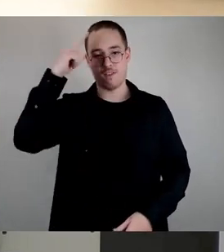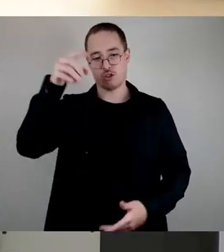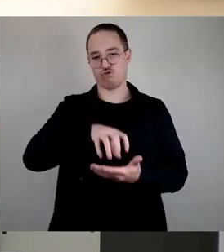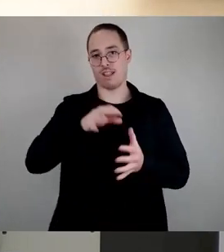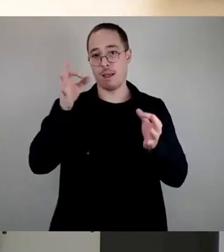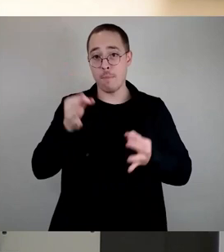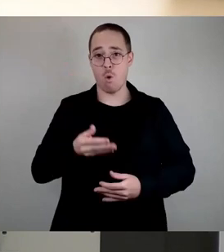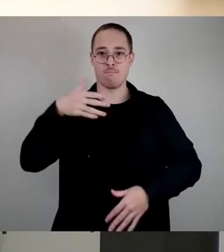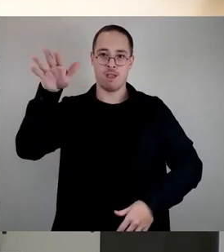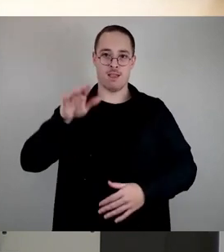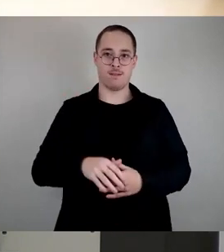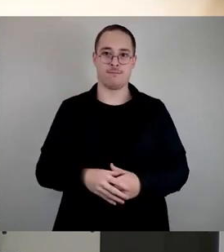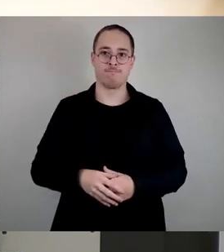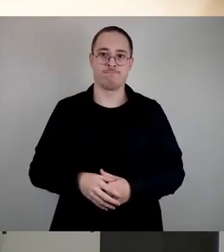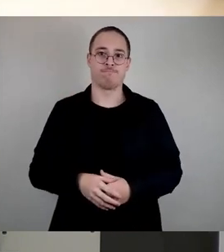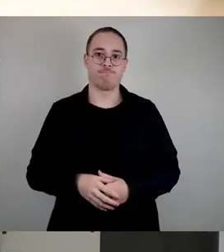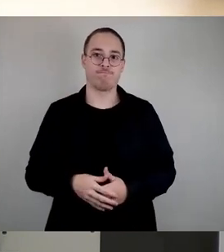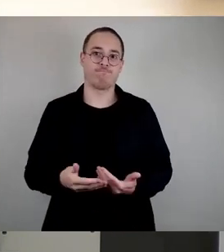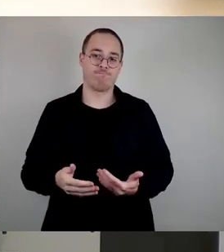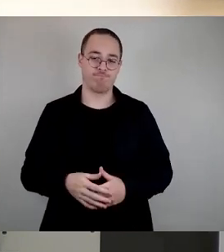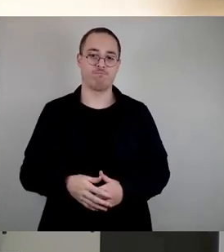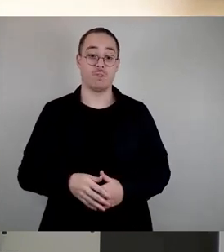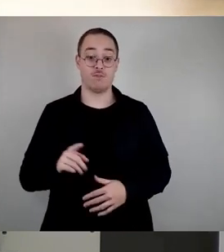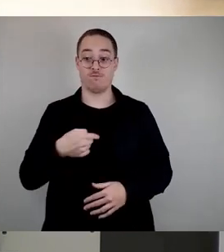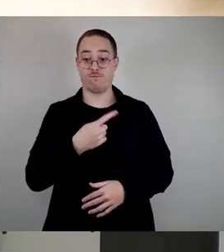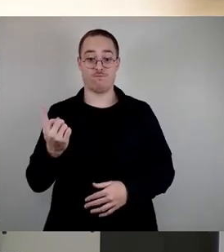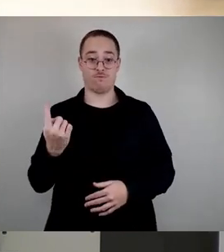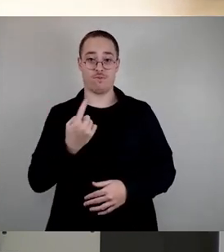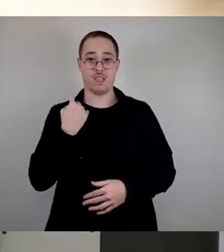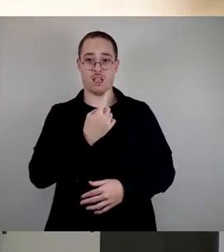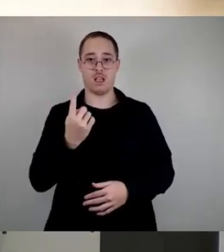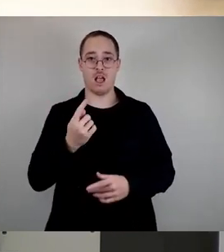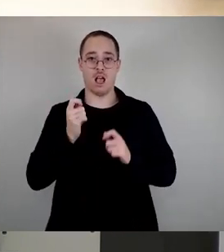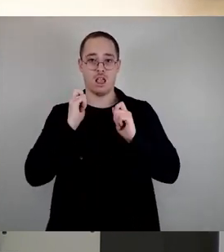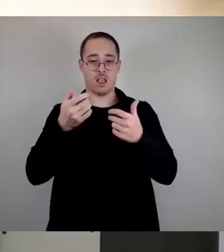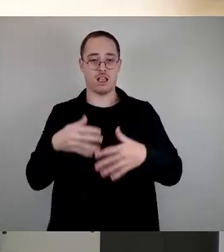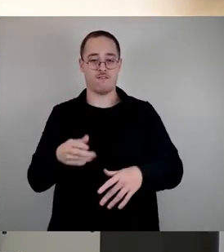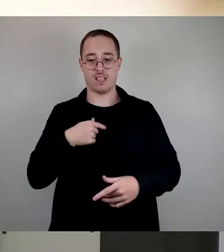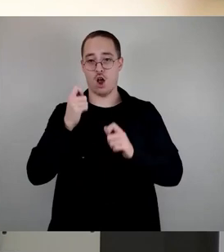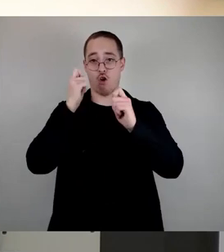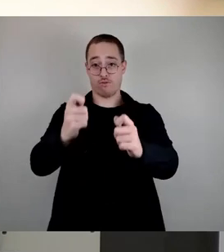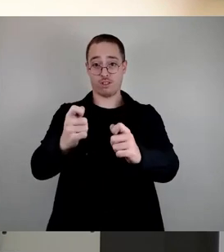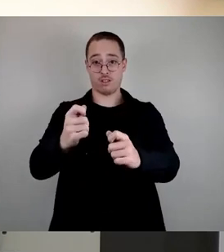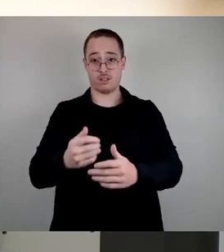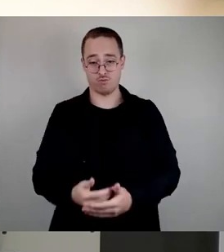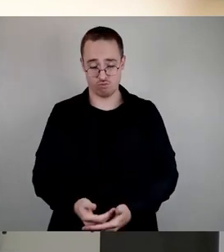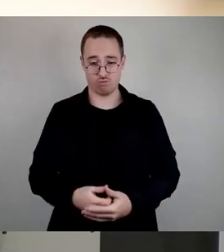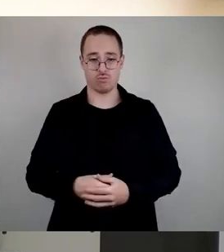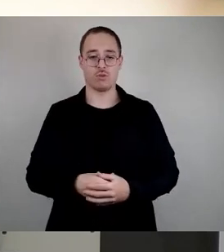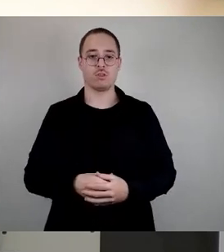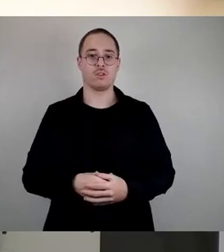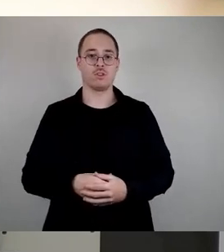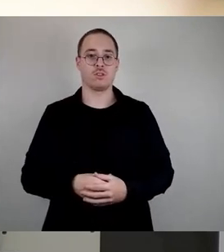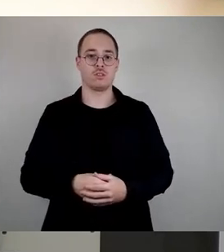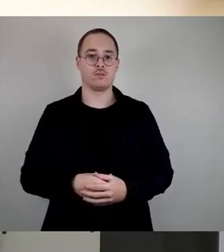die Verwaltung beauftragt, dass die Stadtbezirksbeiräte und Ortschaftsräte vorab in der Bedarfsanalyse abgefragt